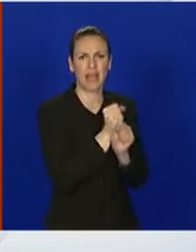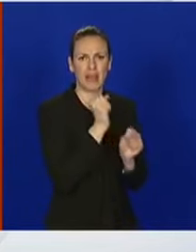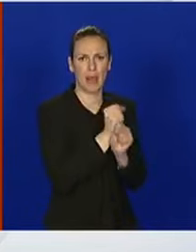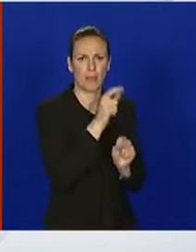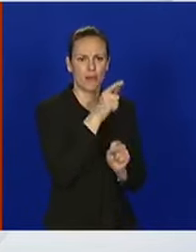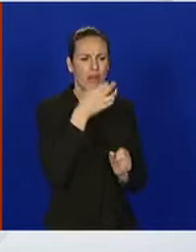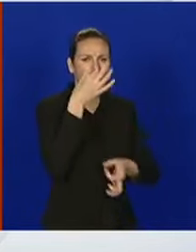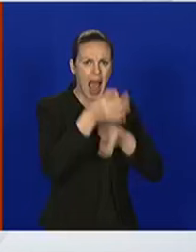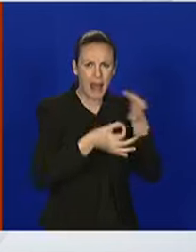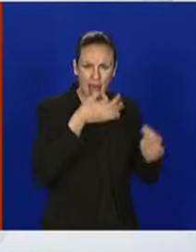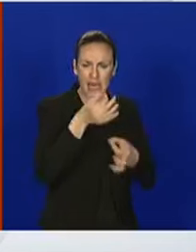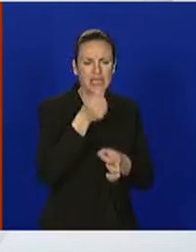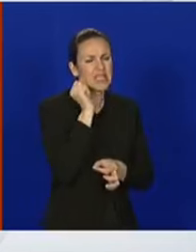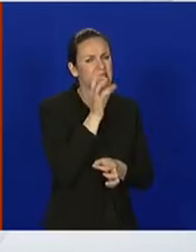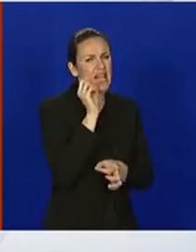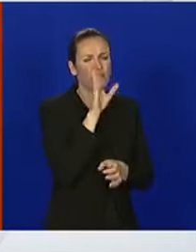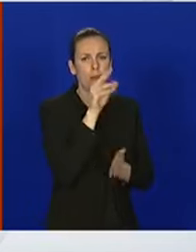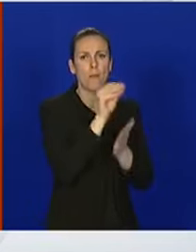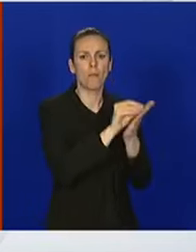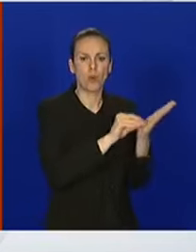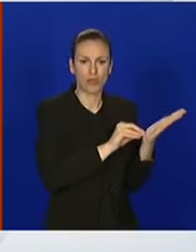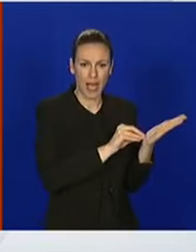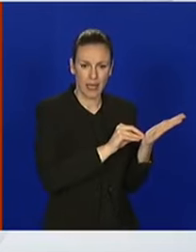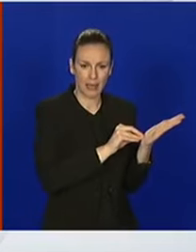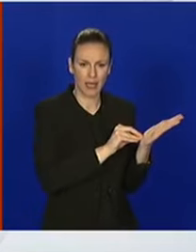analizu i svaki dan imamo taj podatak.